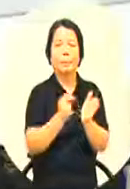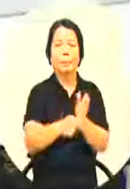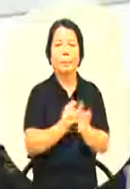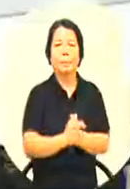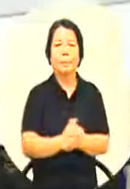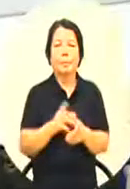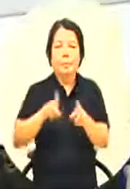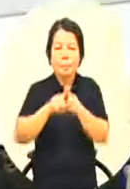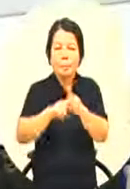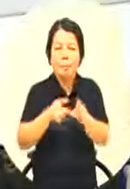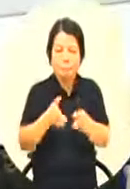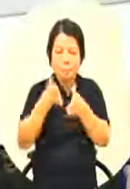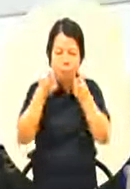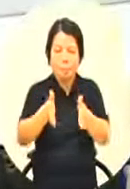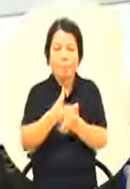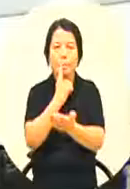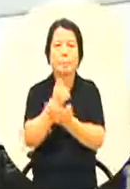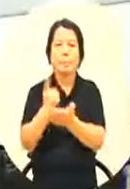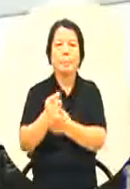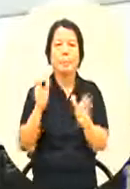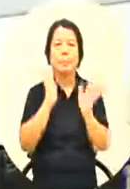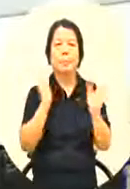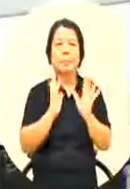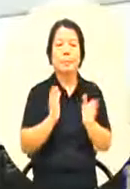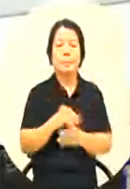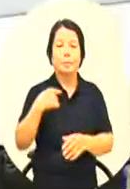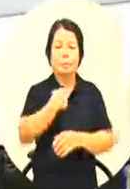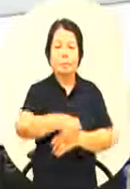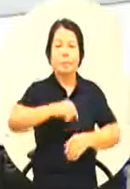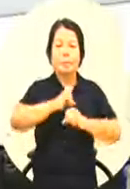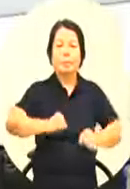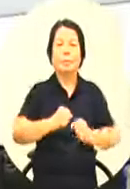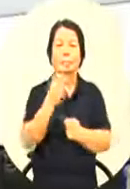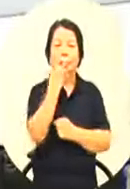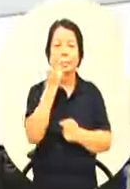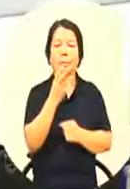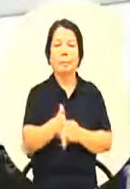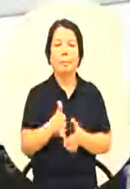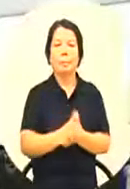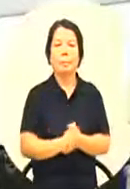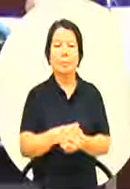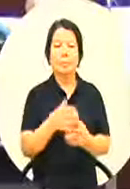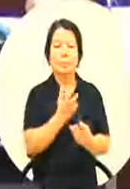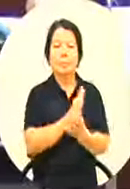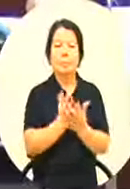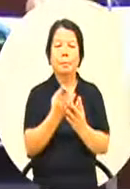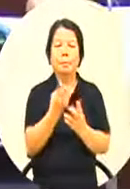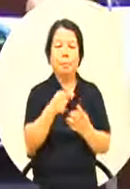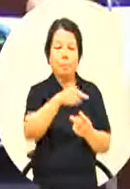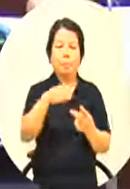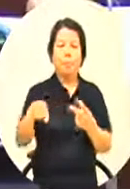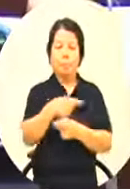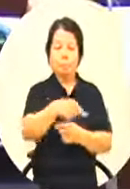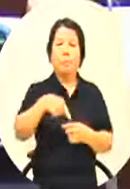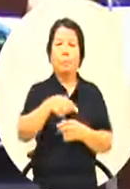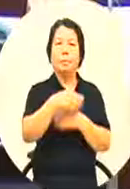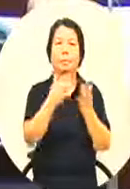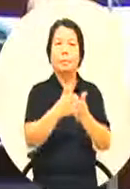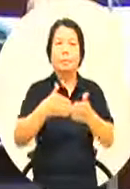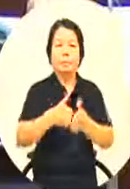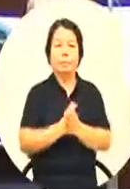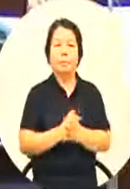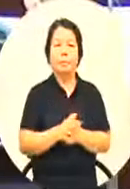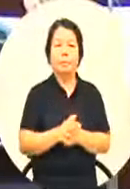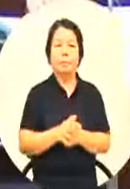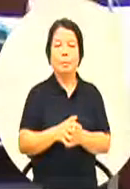追踪还是针对我们每一位小朋友的一个健康检查吗两种小朋友的健康检查是普遍都